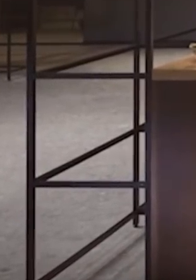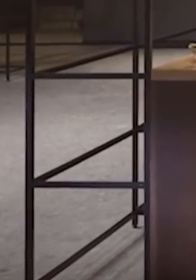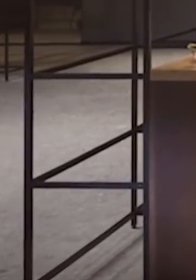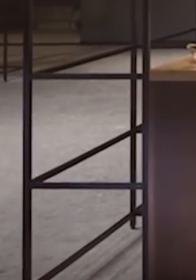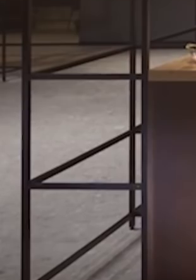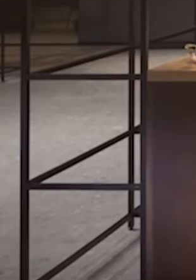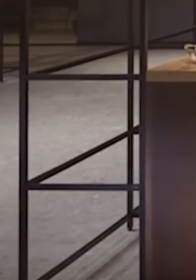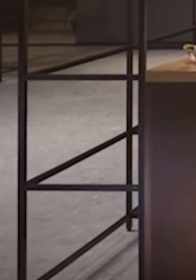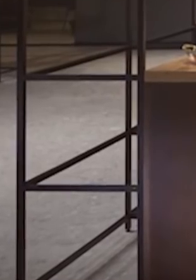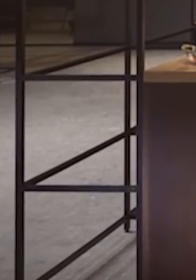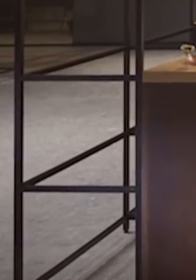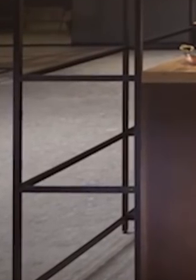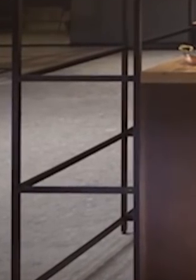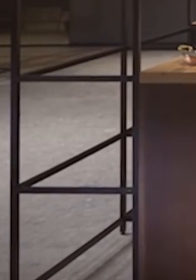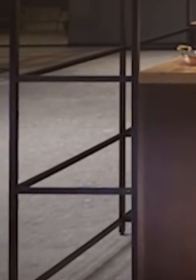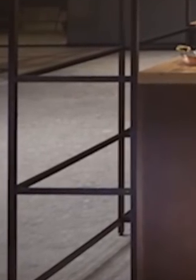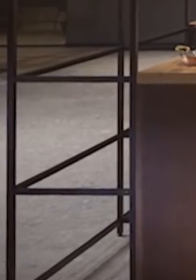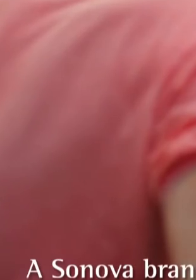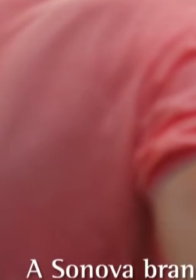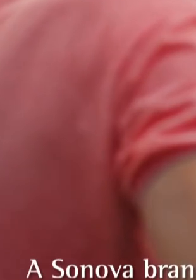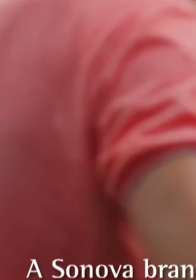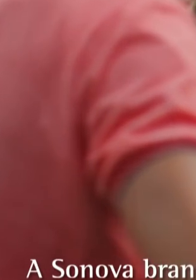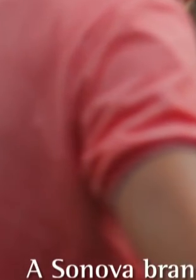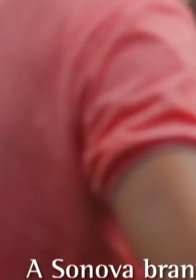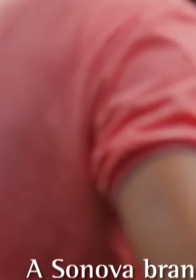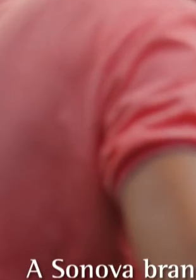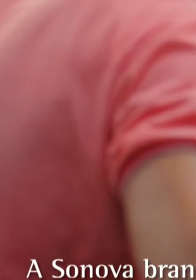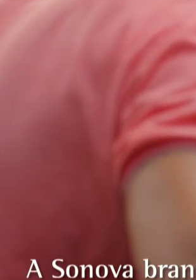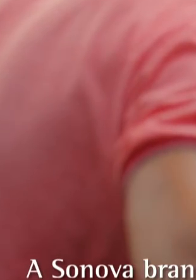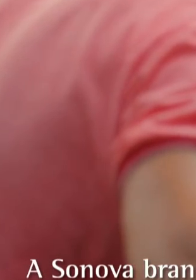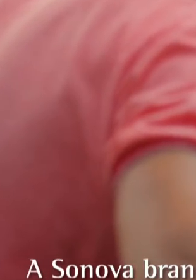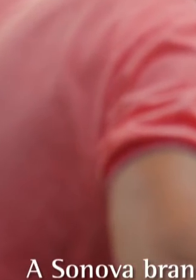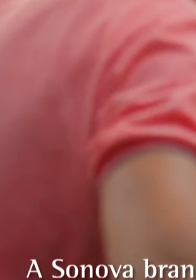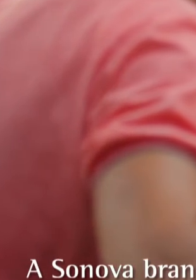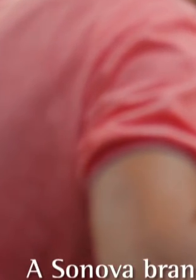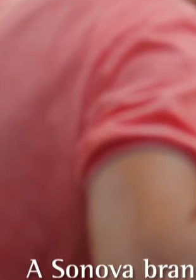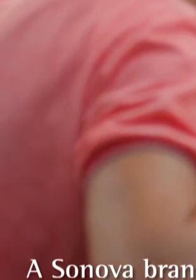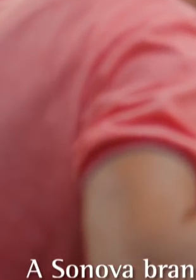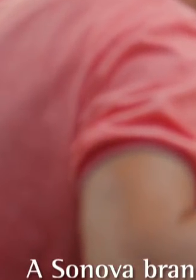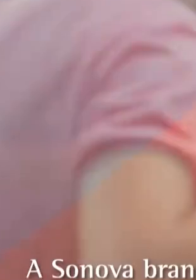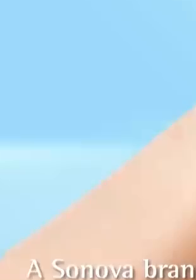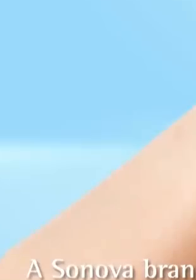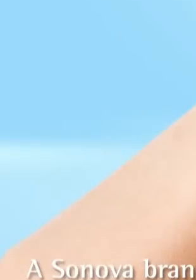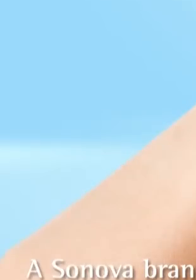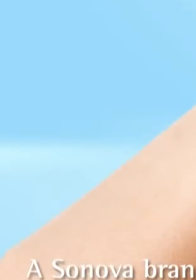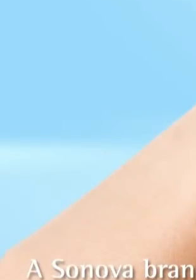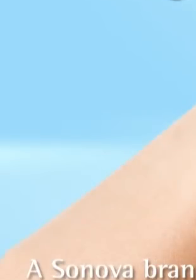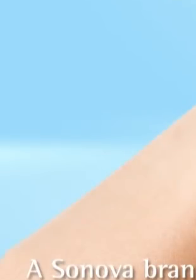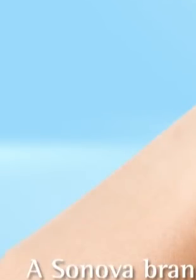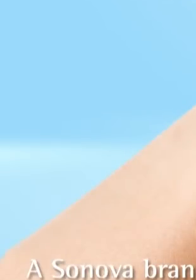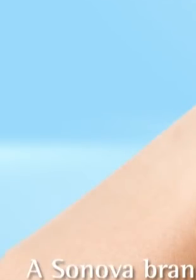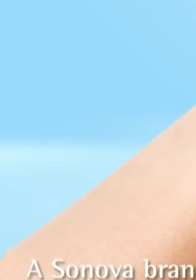עניס מטבחים, בקרוב אצליכם. שלום, כאן דליק. בחג הזה כולנו שומעים יחד.